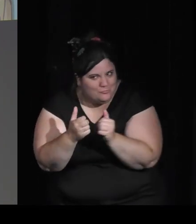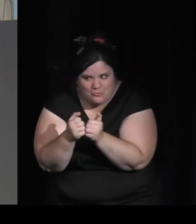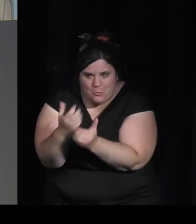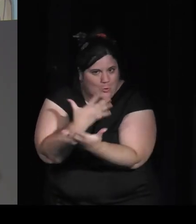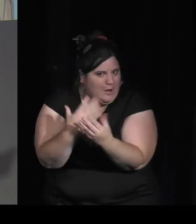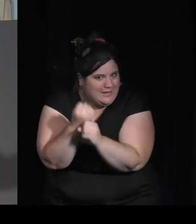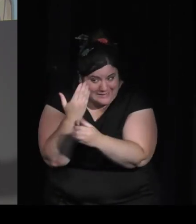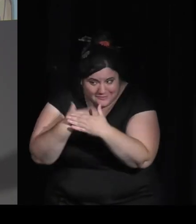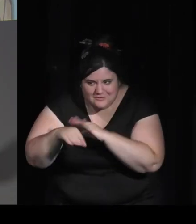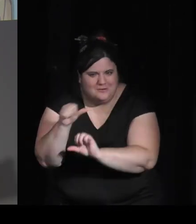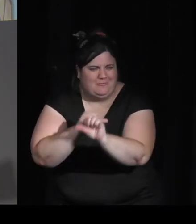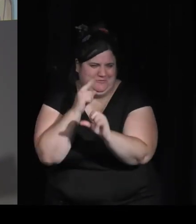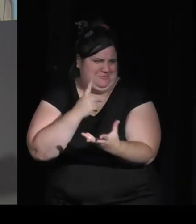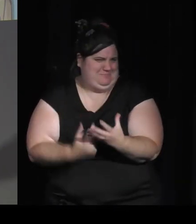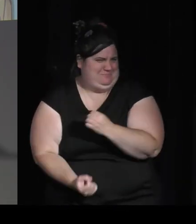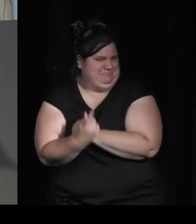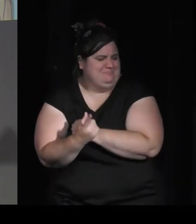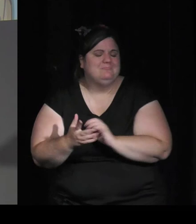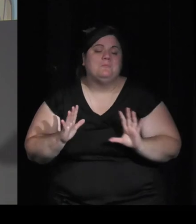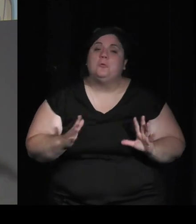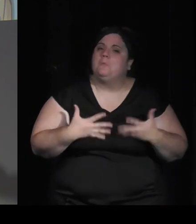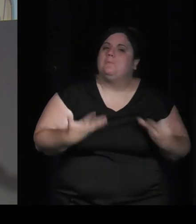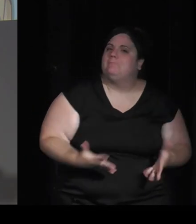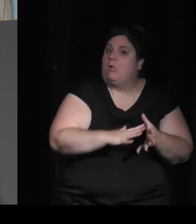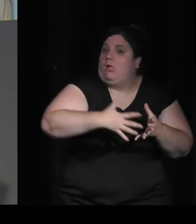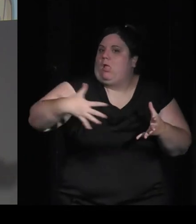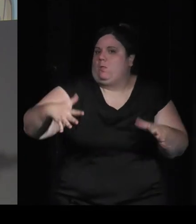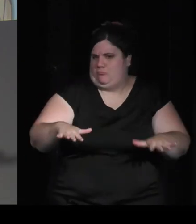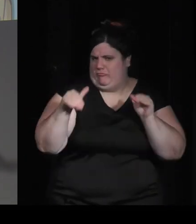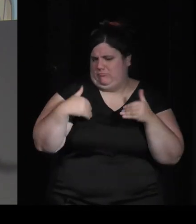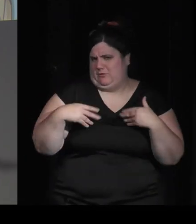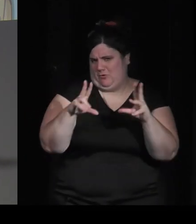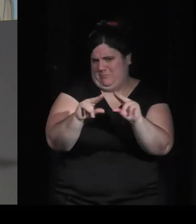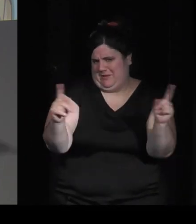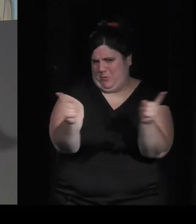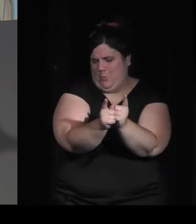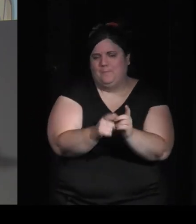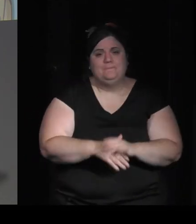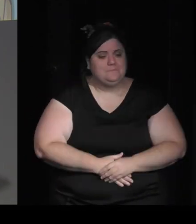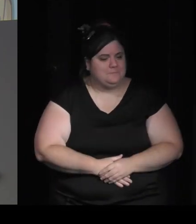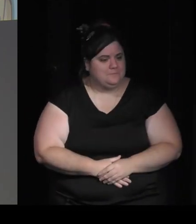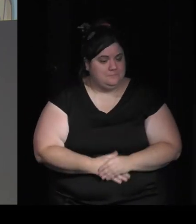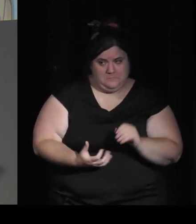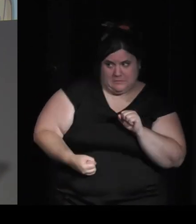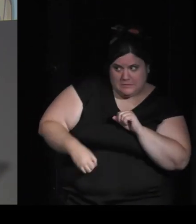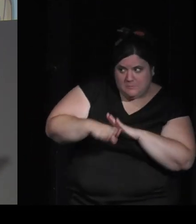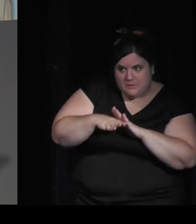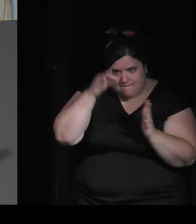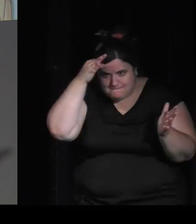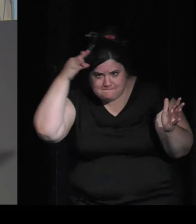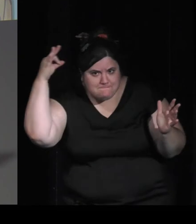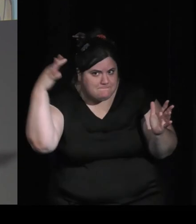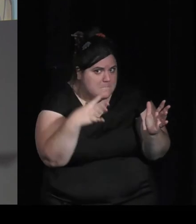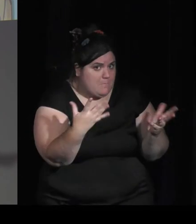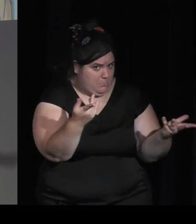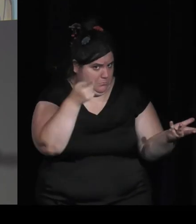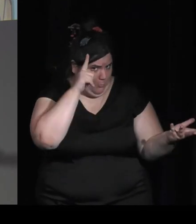je vais essayer de ne être trop longue pour démarrer vous dire pourquoi pourquoi enfin qu'est-ce qui a donné naissance à cette idée